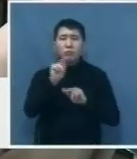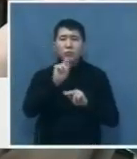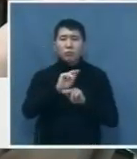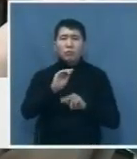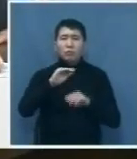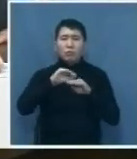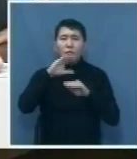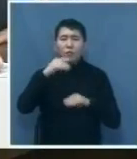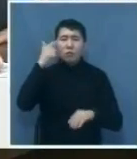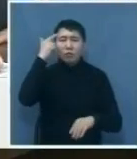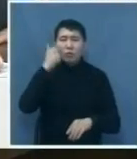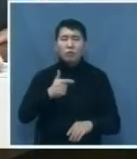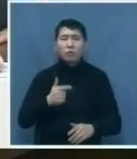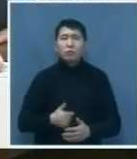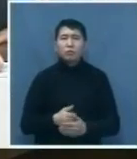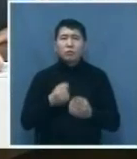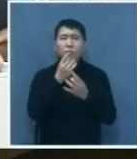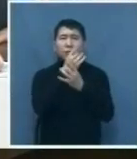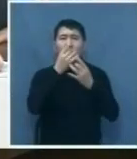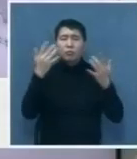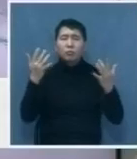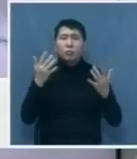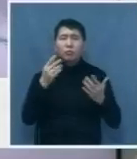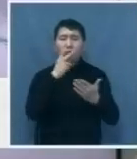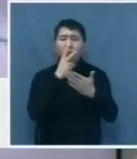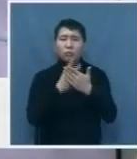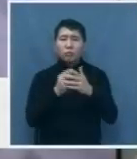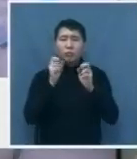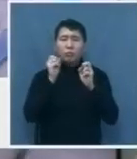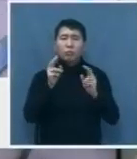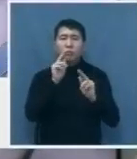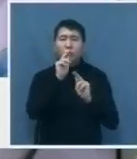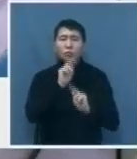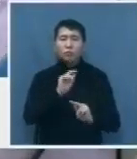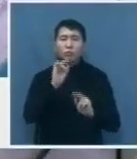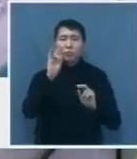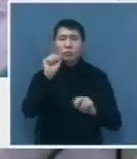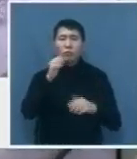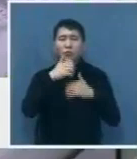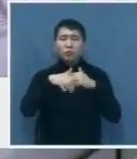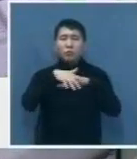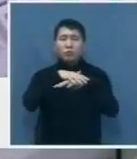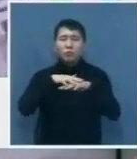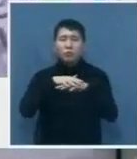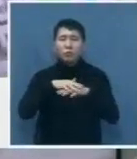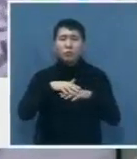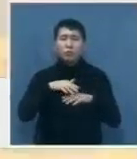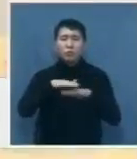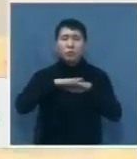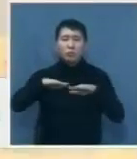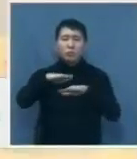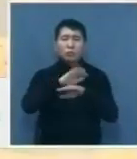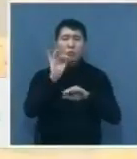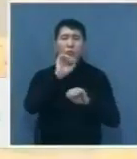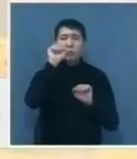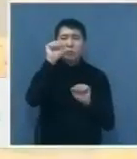грамотности и инвестиционной культуре, но и наглядно показать, как работать на международных площадках и защитить свой бизнес. Мы